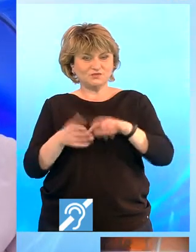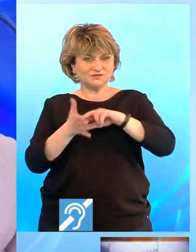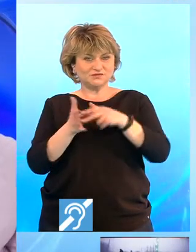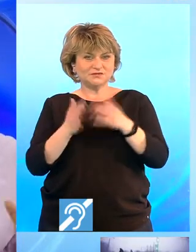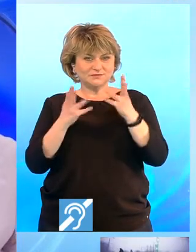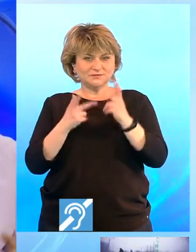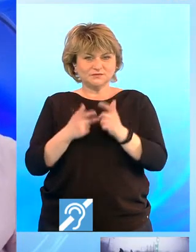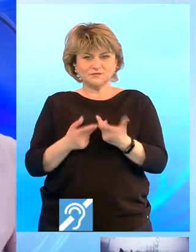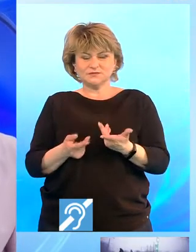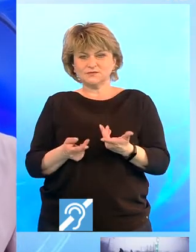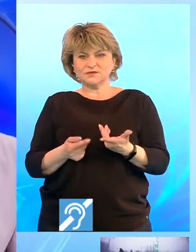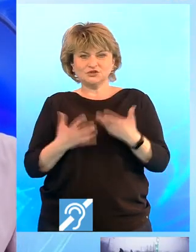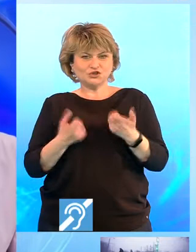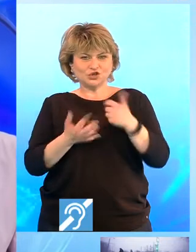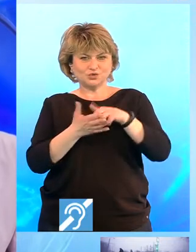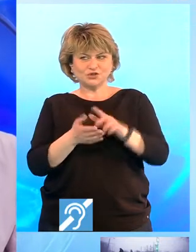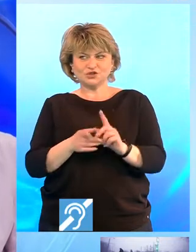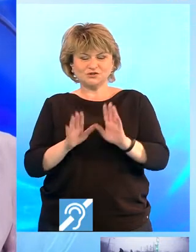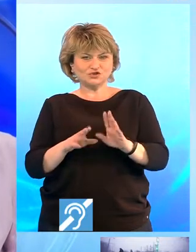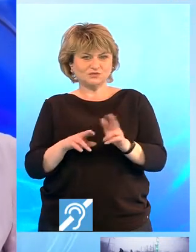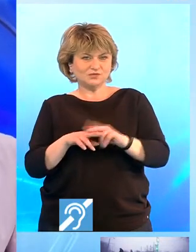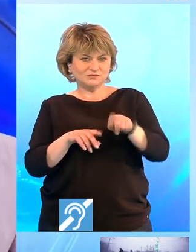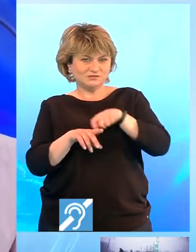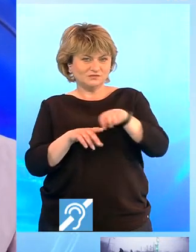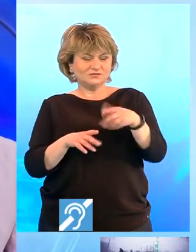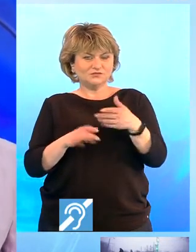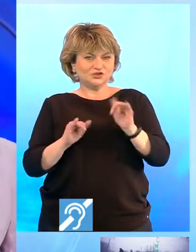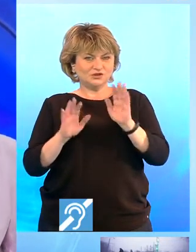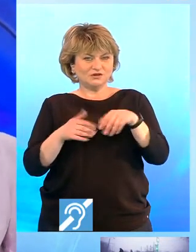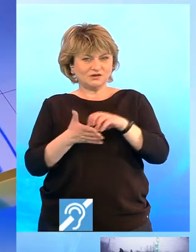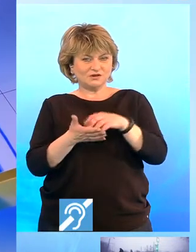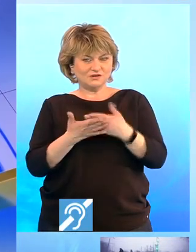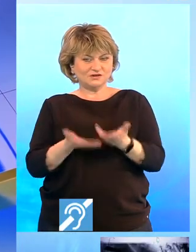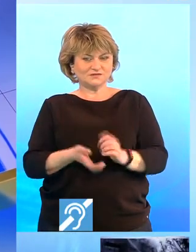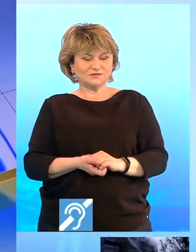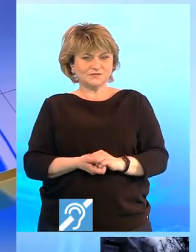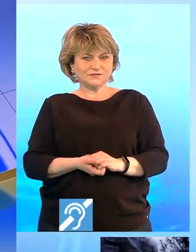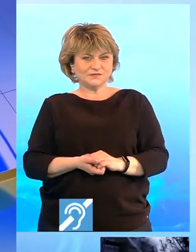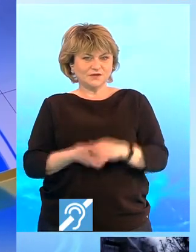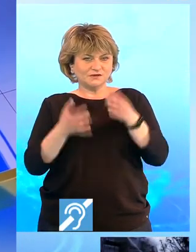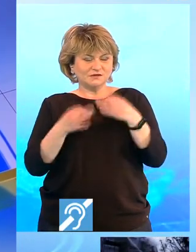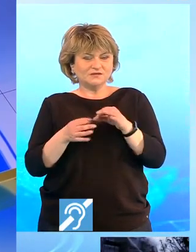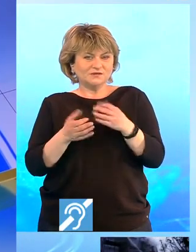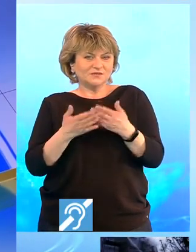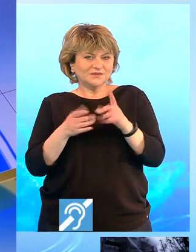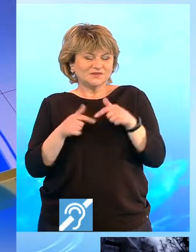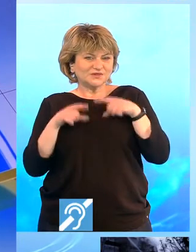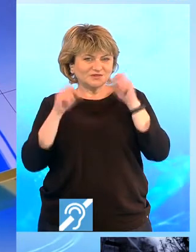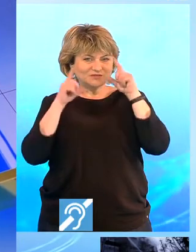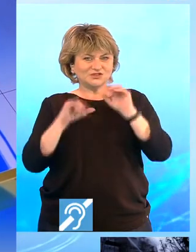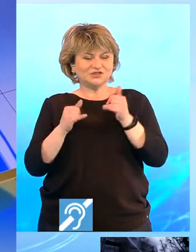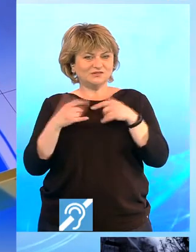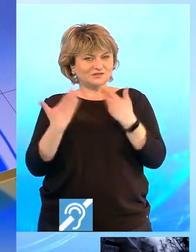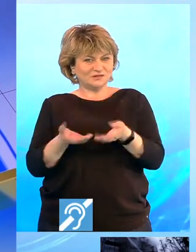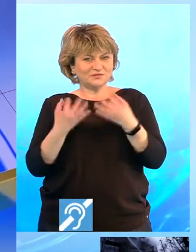dau seama ce nu mergea, așa încât reparații care au loc acum. O zi bună, pentru că suntem isteți și pentru că ne